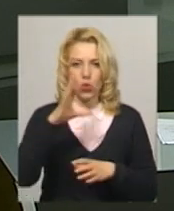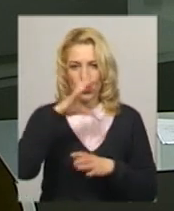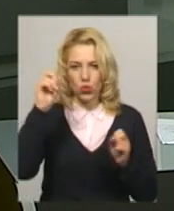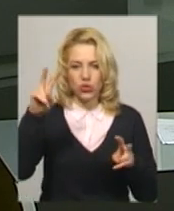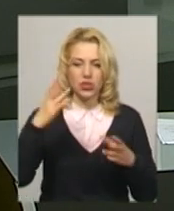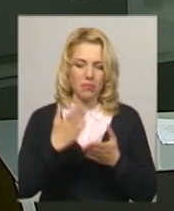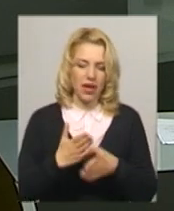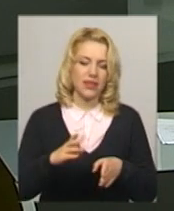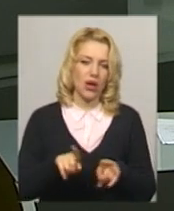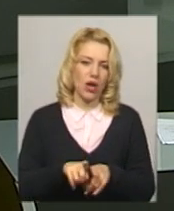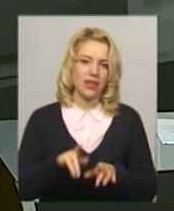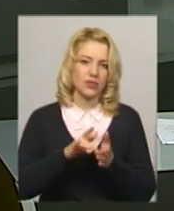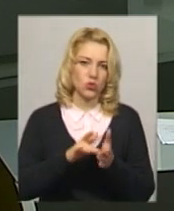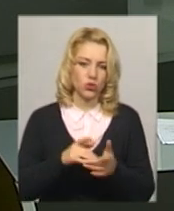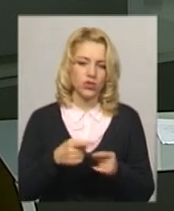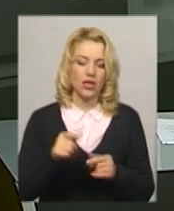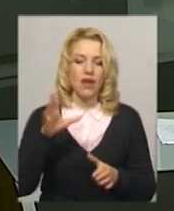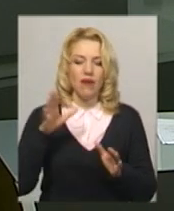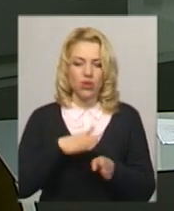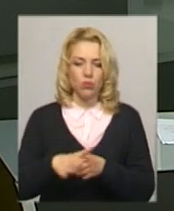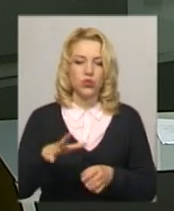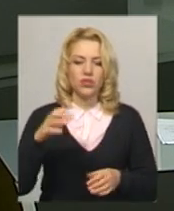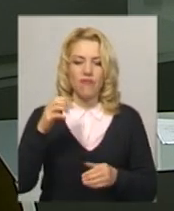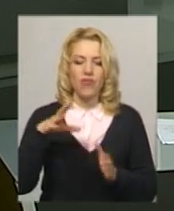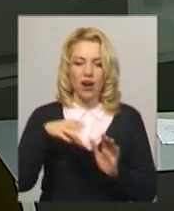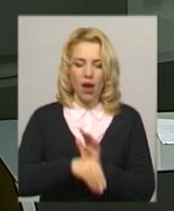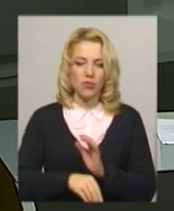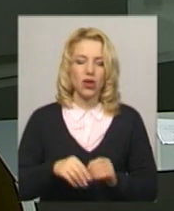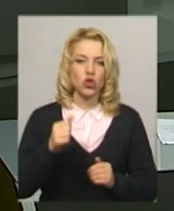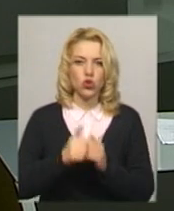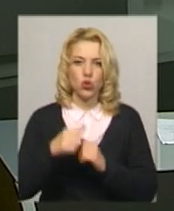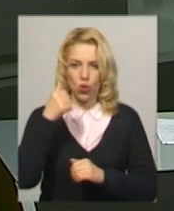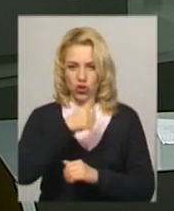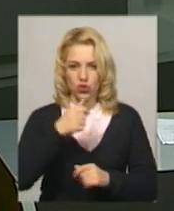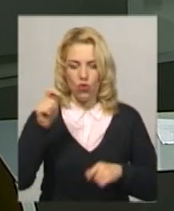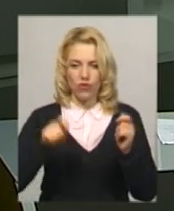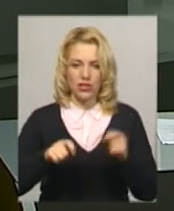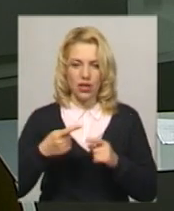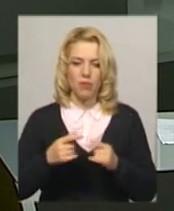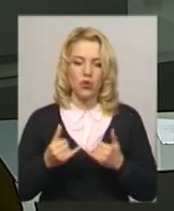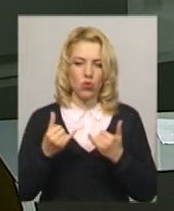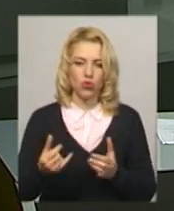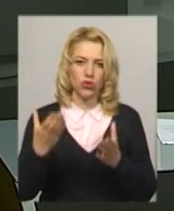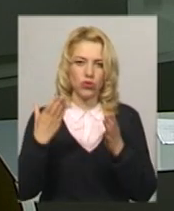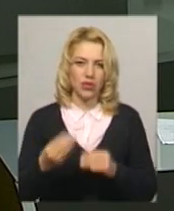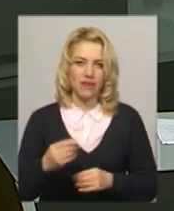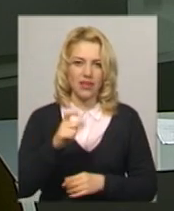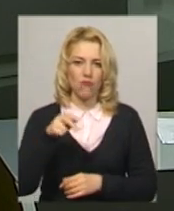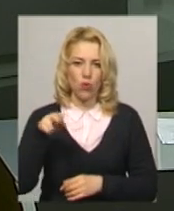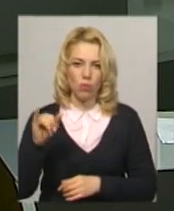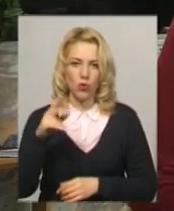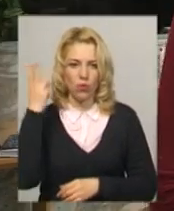екскурсія. Відбудеться у рамках щорічного фестивалю «Арт-колаж». Цьогоріч він приурочений до Днів Європи у Хмельницькому.